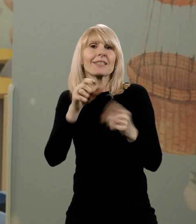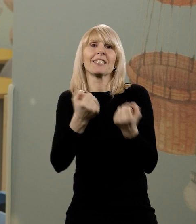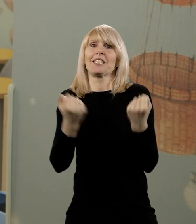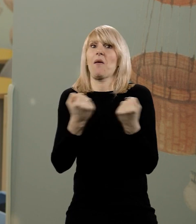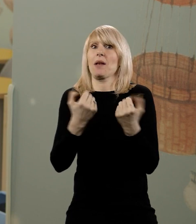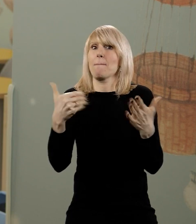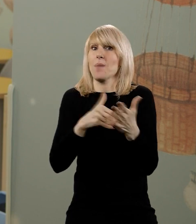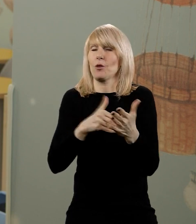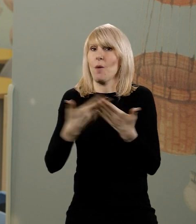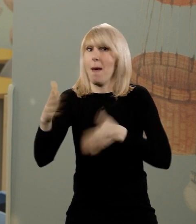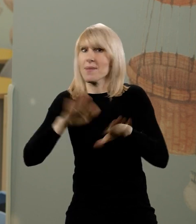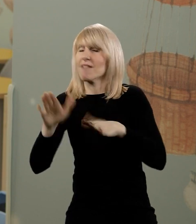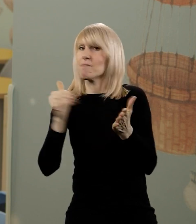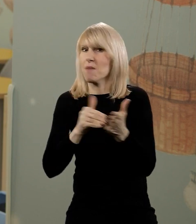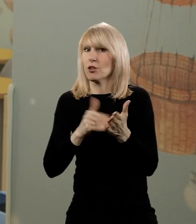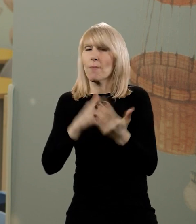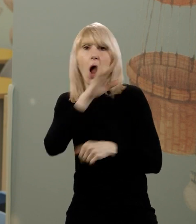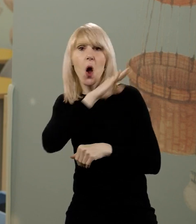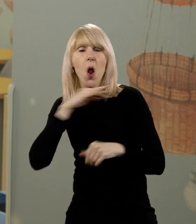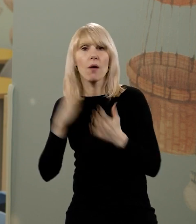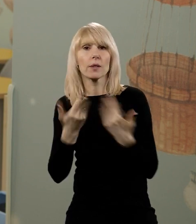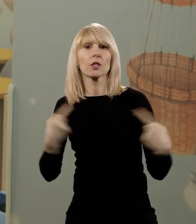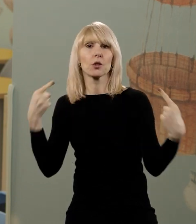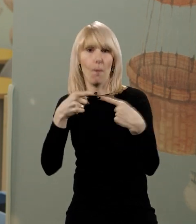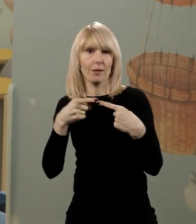– kolorowych, dostosowanych do potrzeb dzieci oraz bezpiecznych.